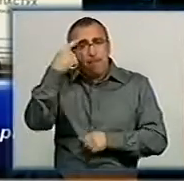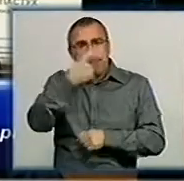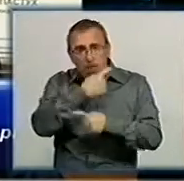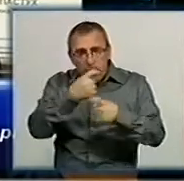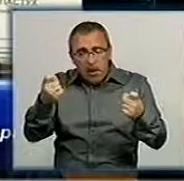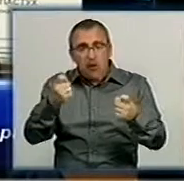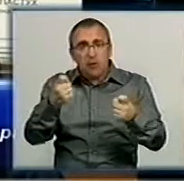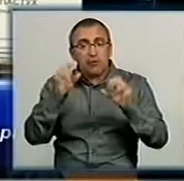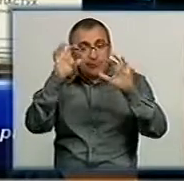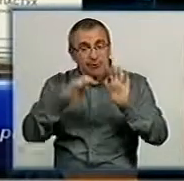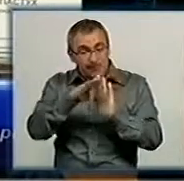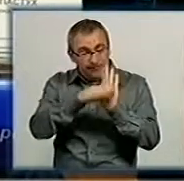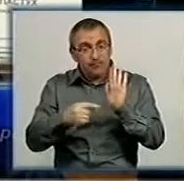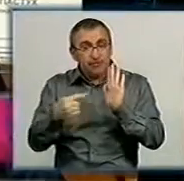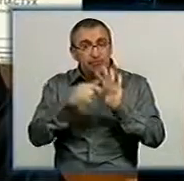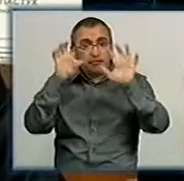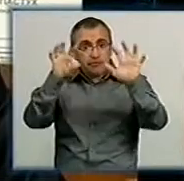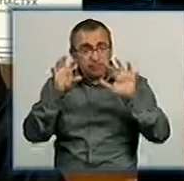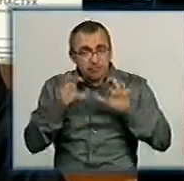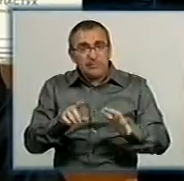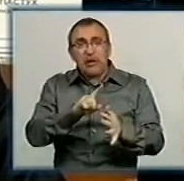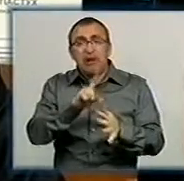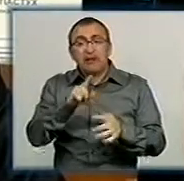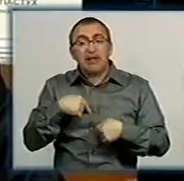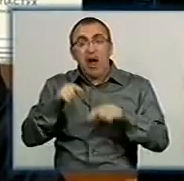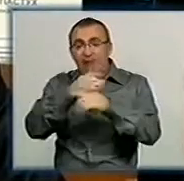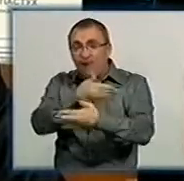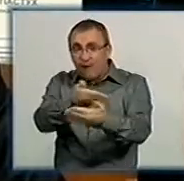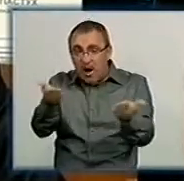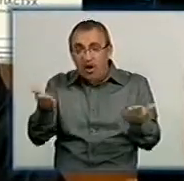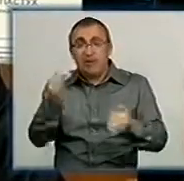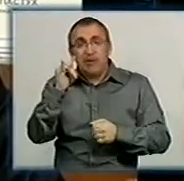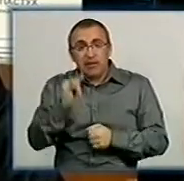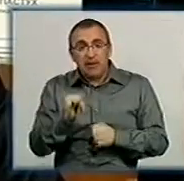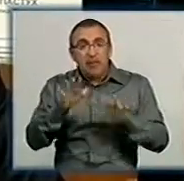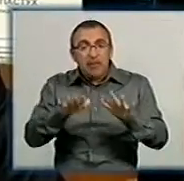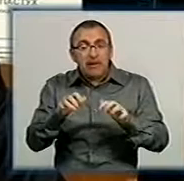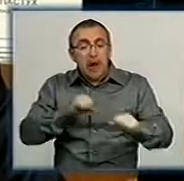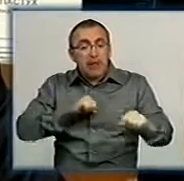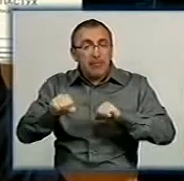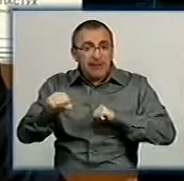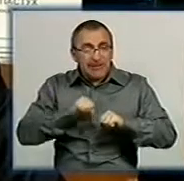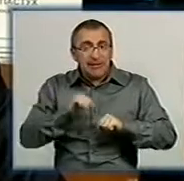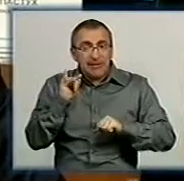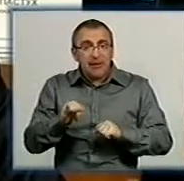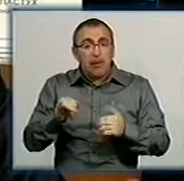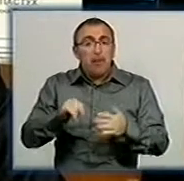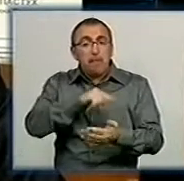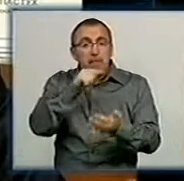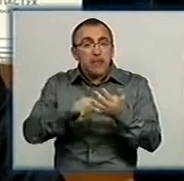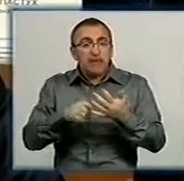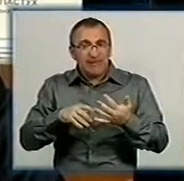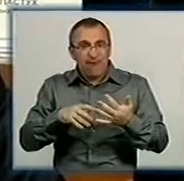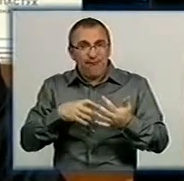згідно чинного законодавства, саме на вас і місцеві адміністрації, і місь виконкоми